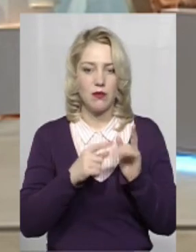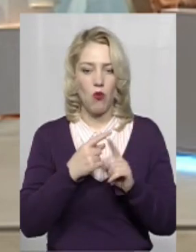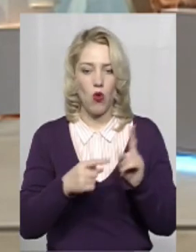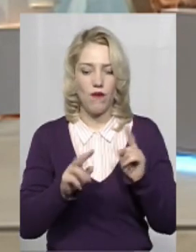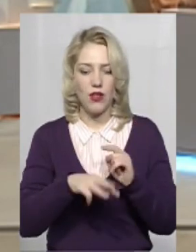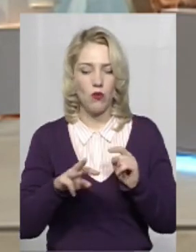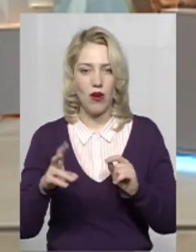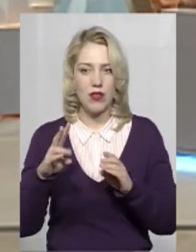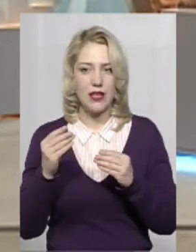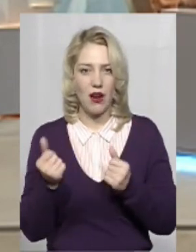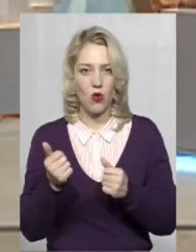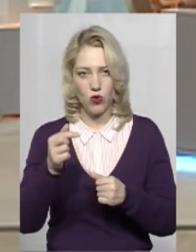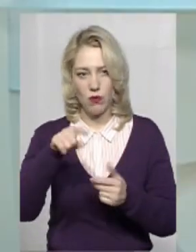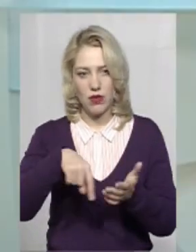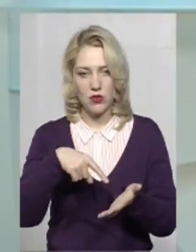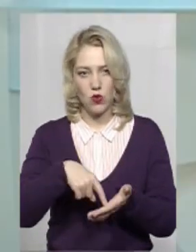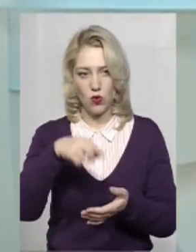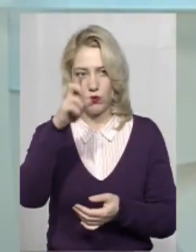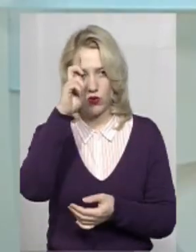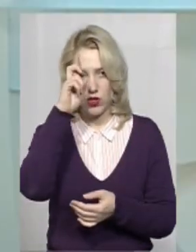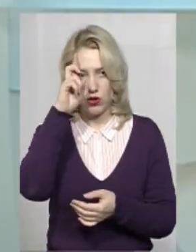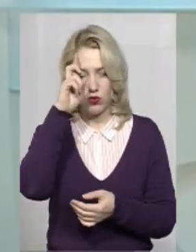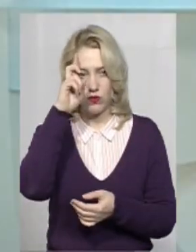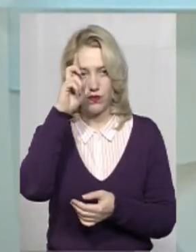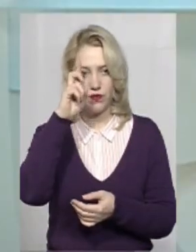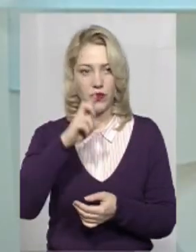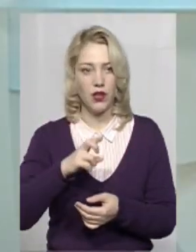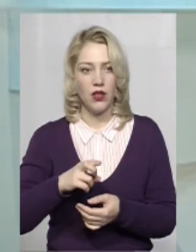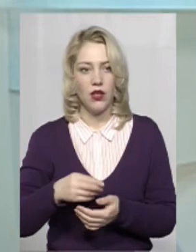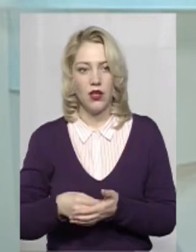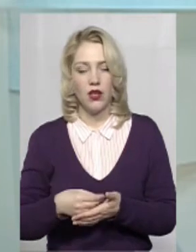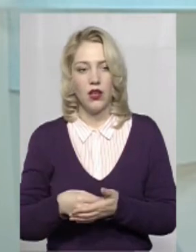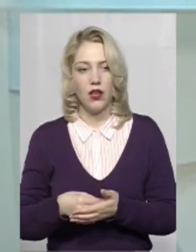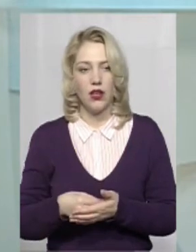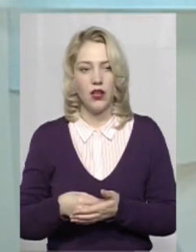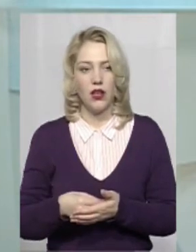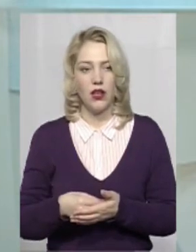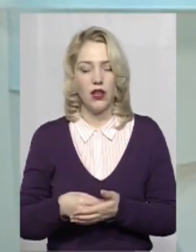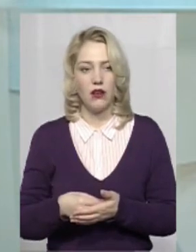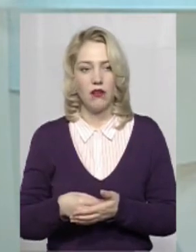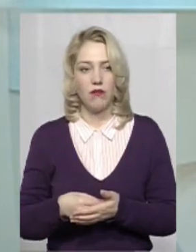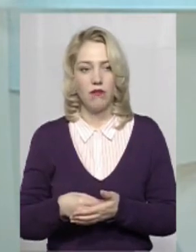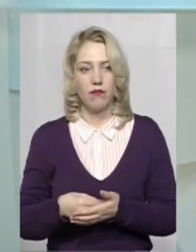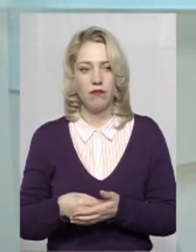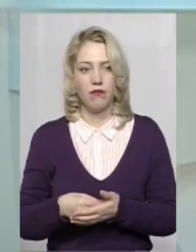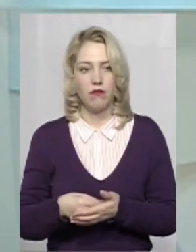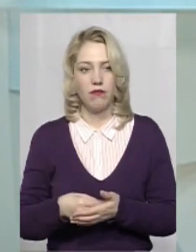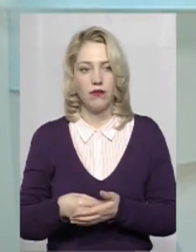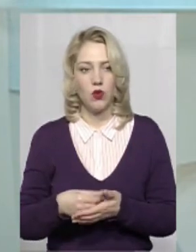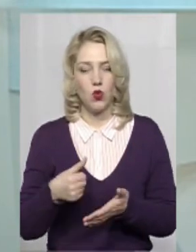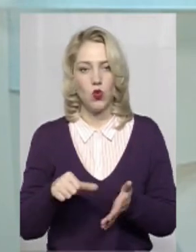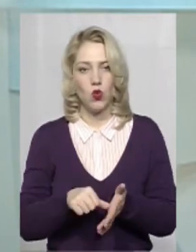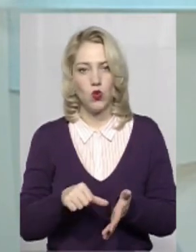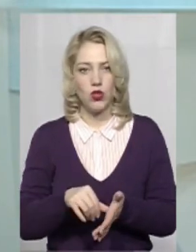за рахунок міського бюджету. Крім того, ми будемо брати участь у